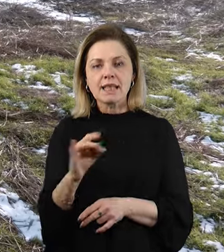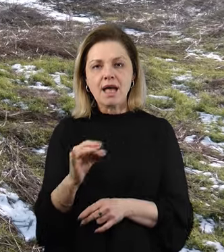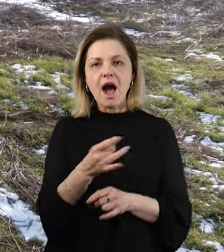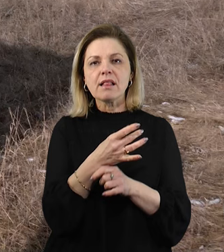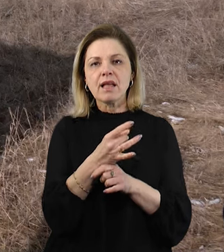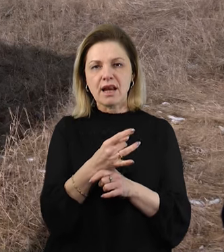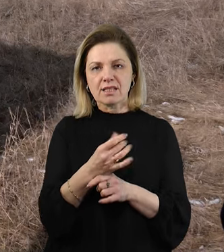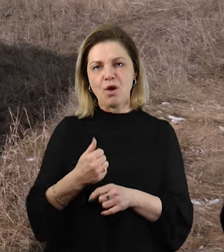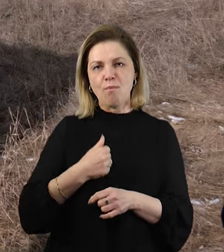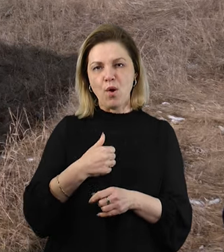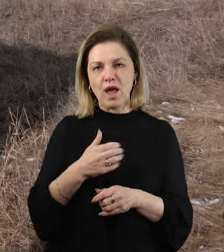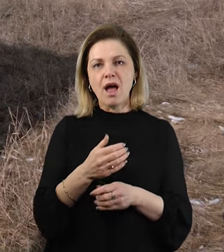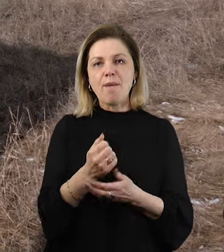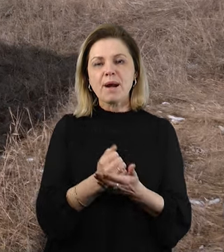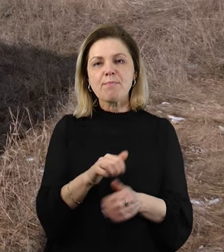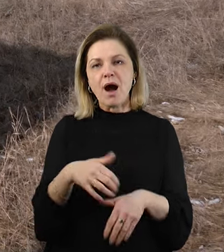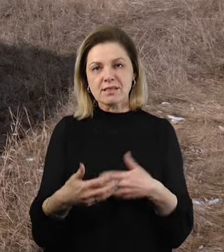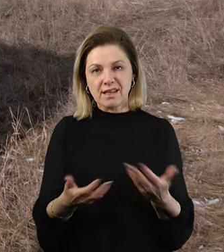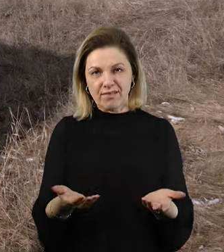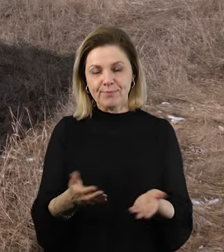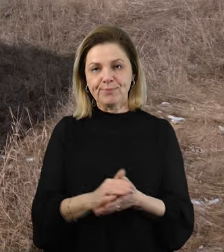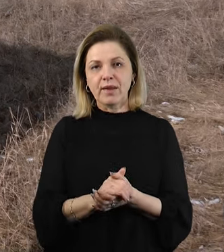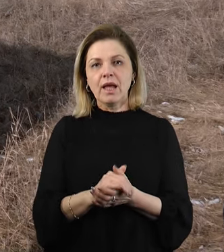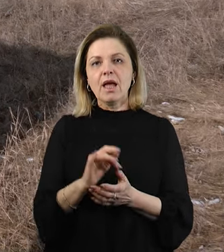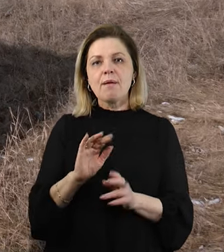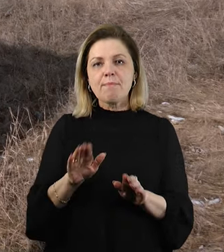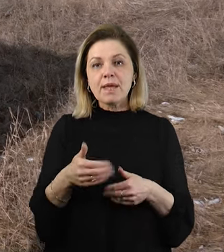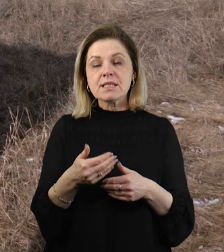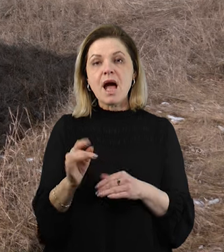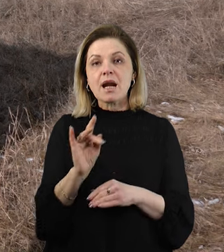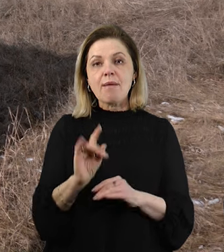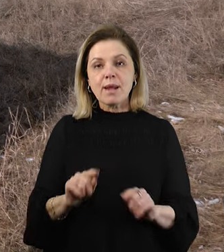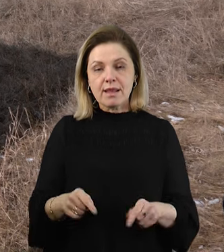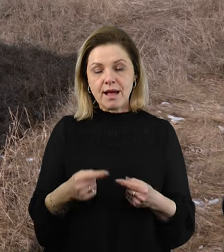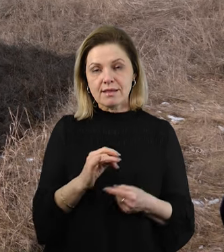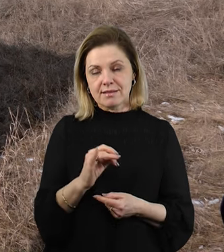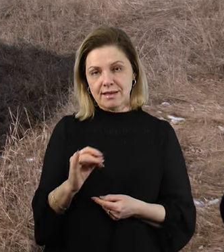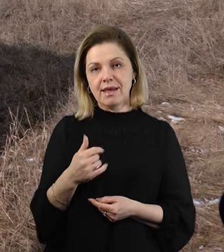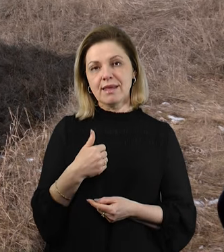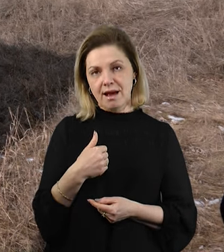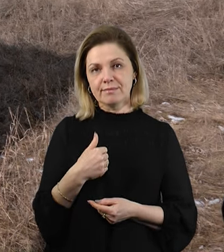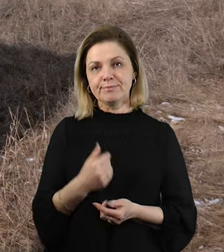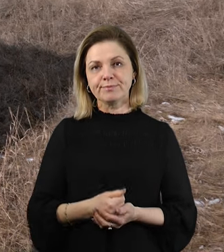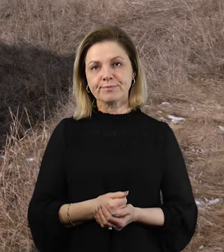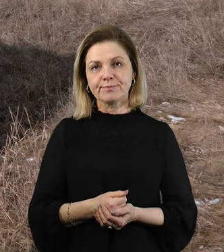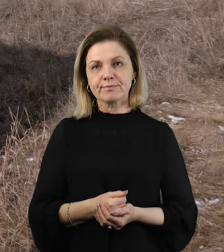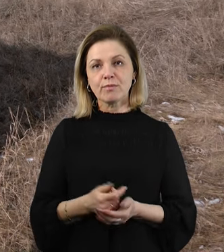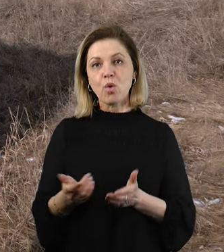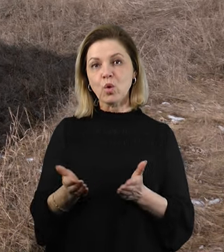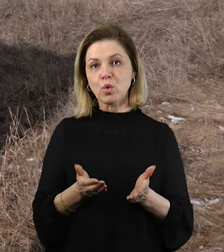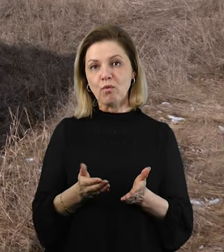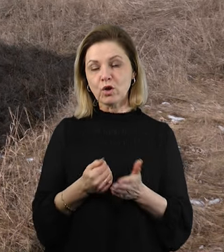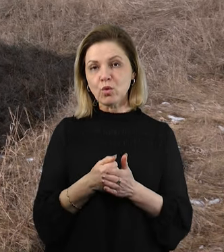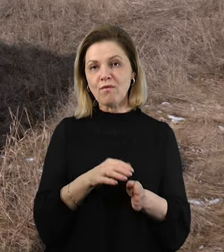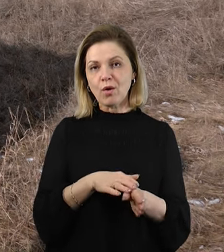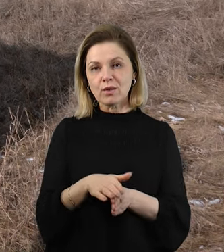боєприпасів. Стан після проведення реабілітації. Я готовий до виконання.